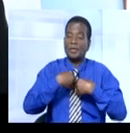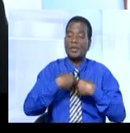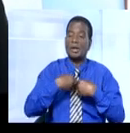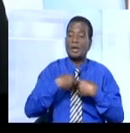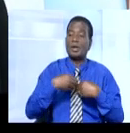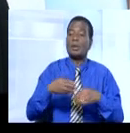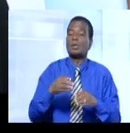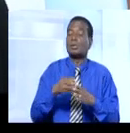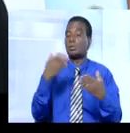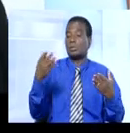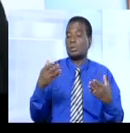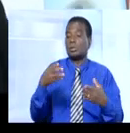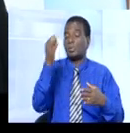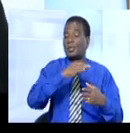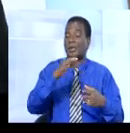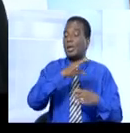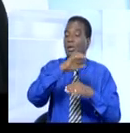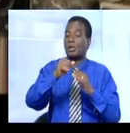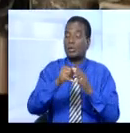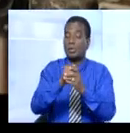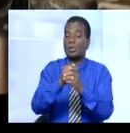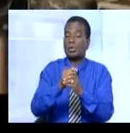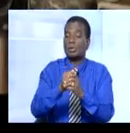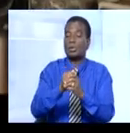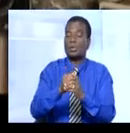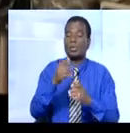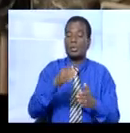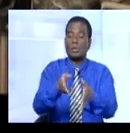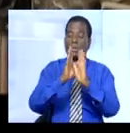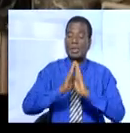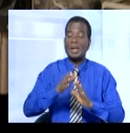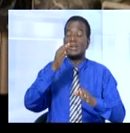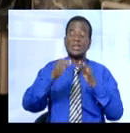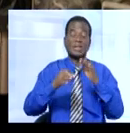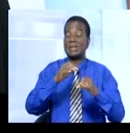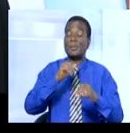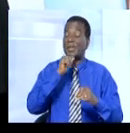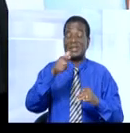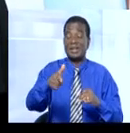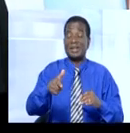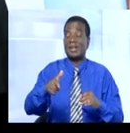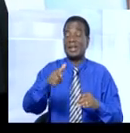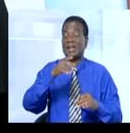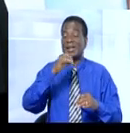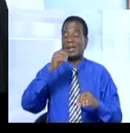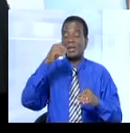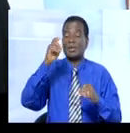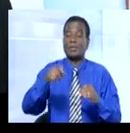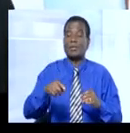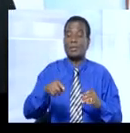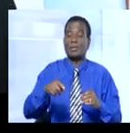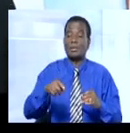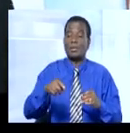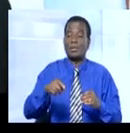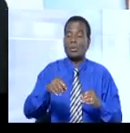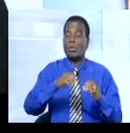ou le rendement potentiel en tout cas escompté. Sinon, en ce moment-là, il est question de voir comment